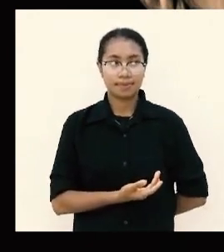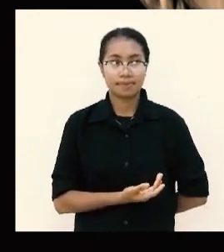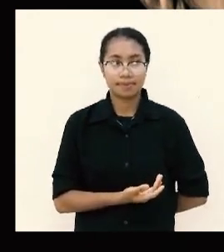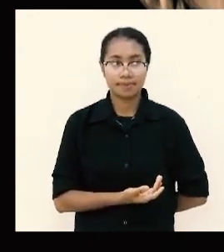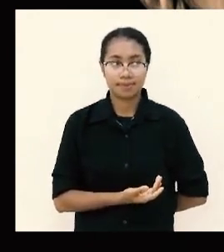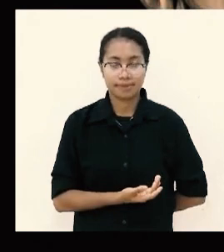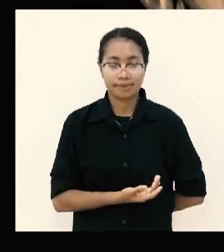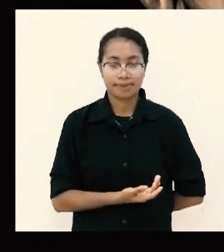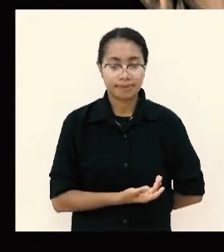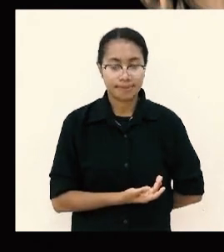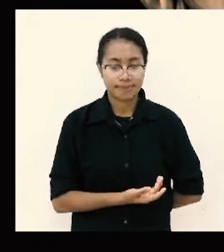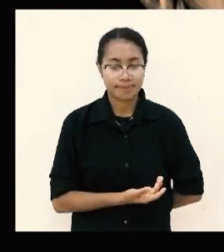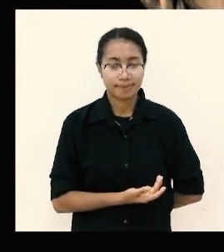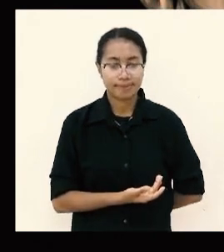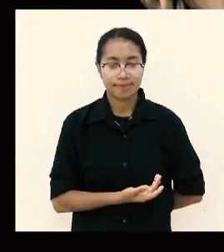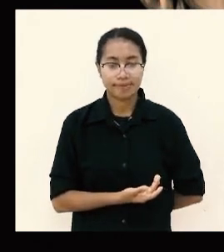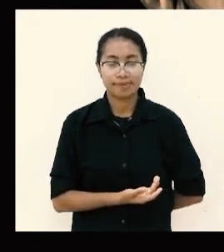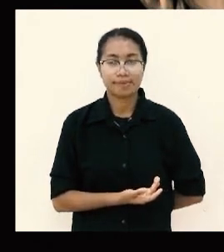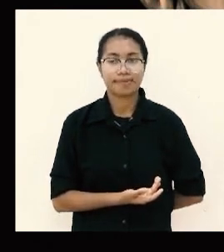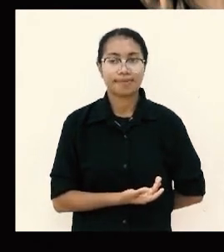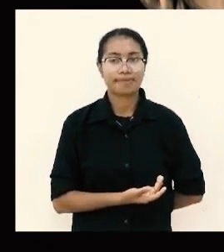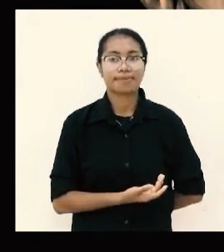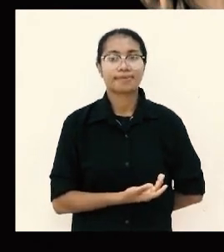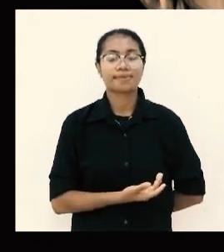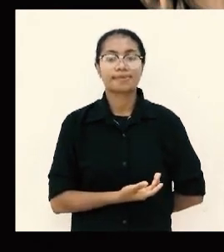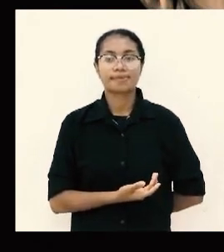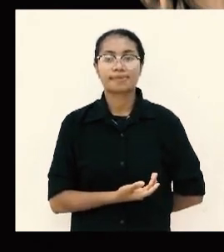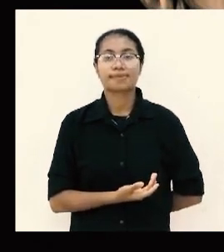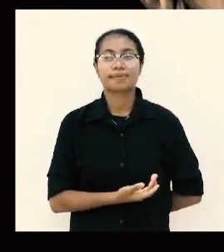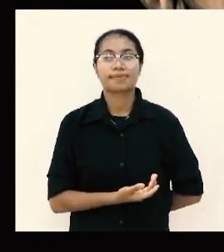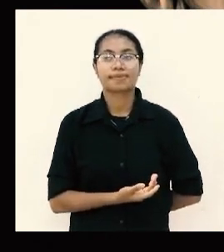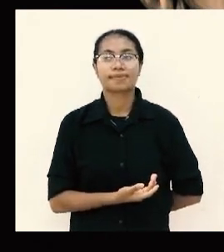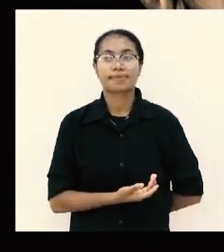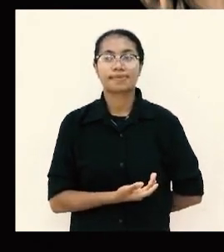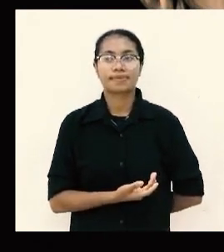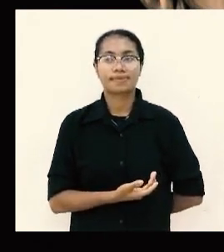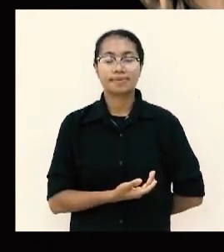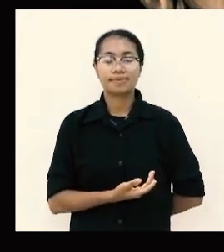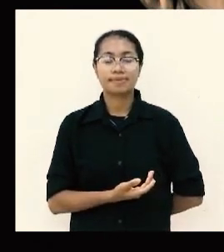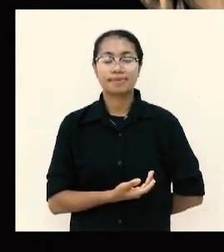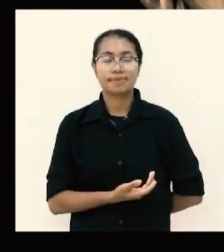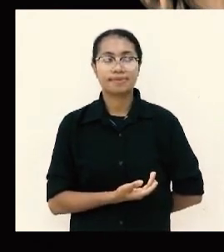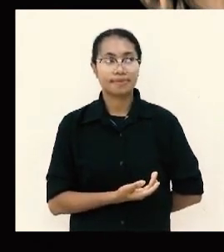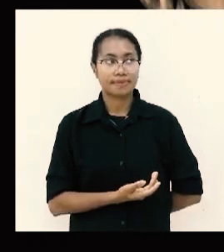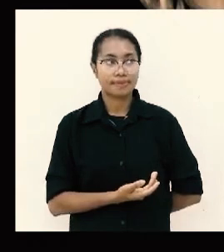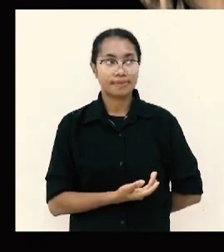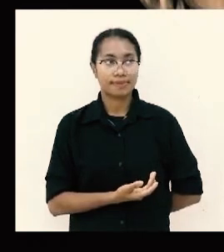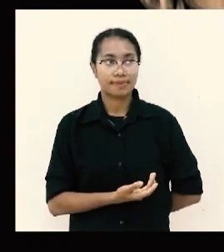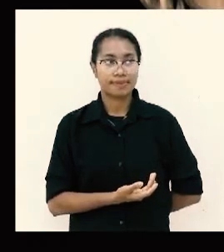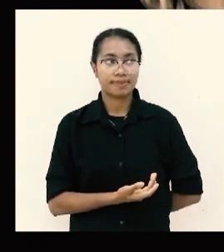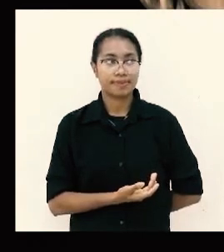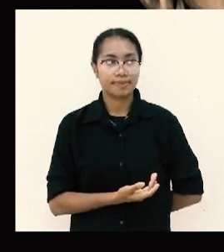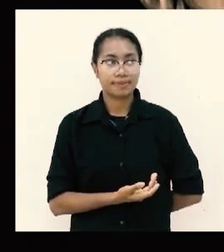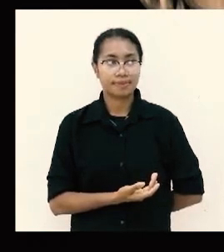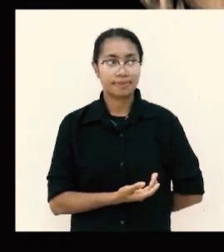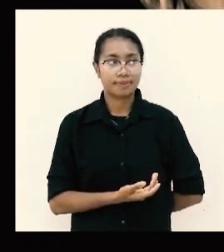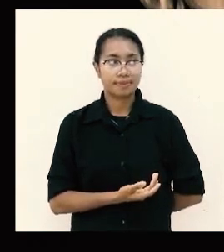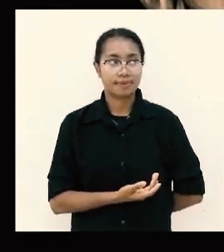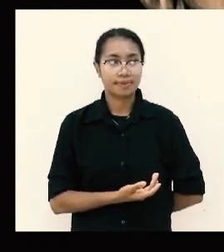belajar mencukupkan diri dalam segala keadaan aku telah belajar